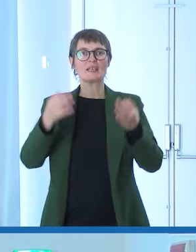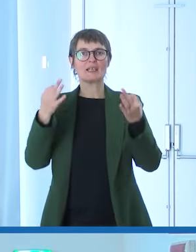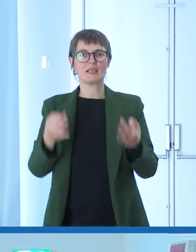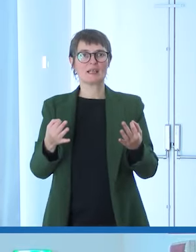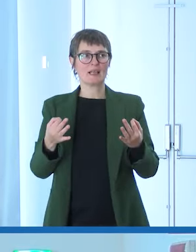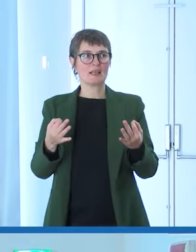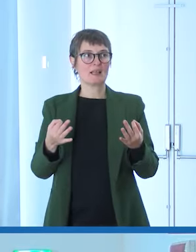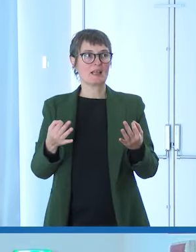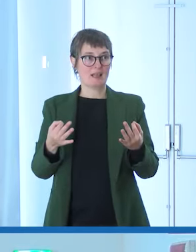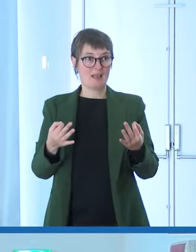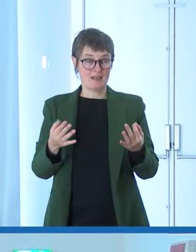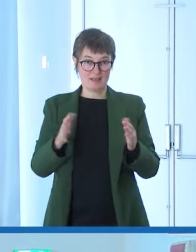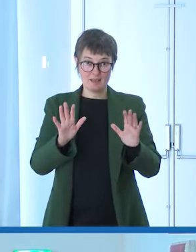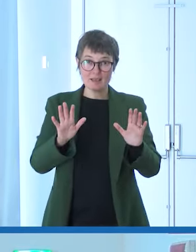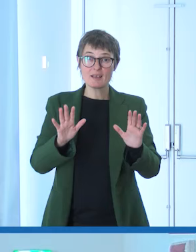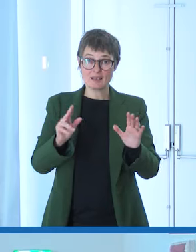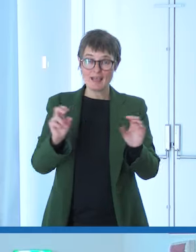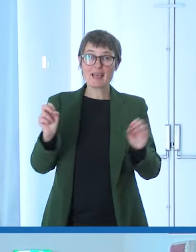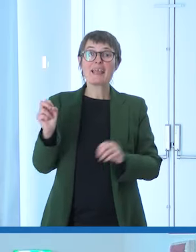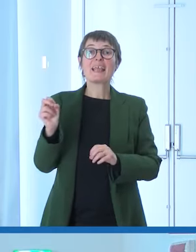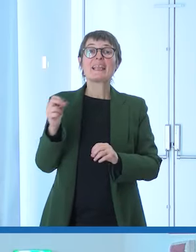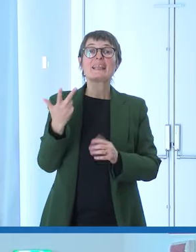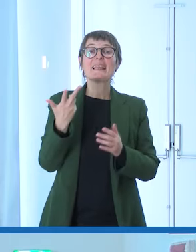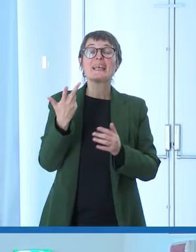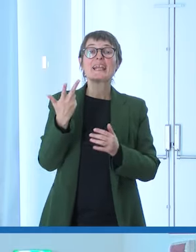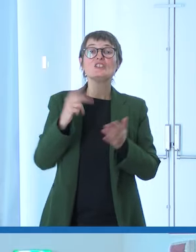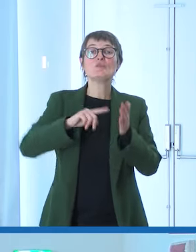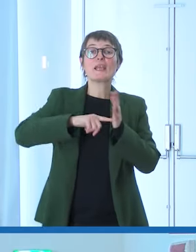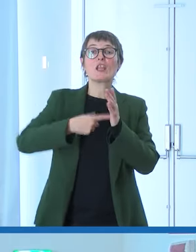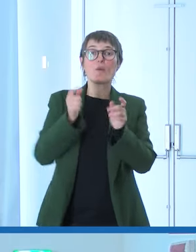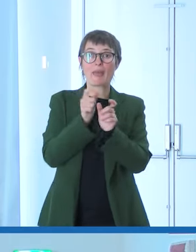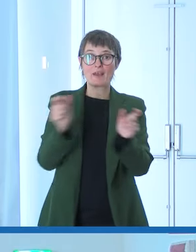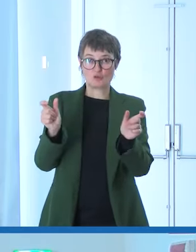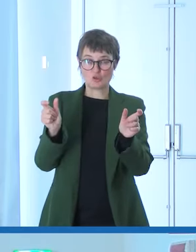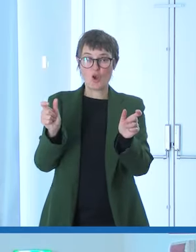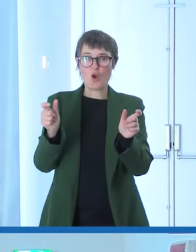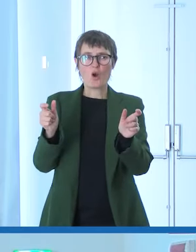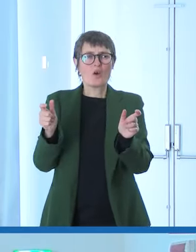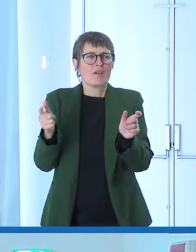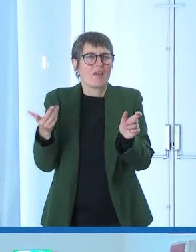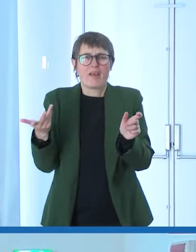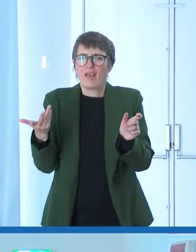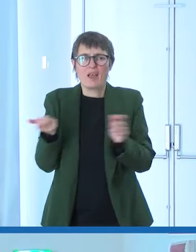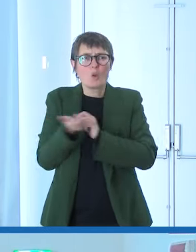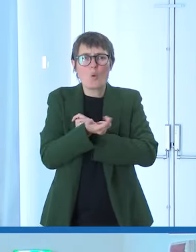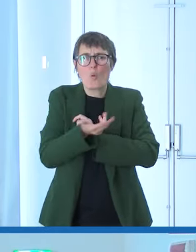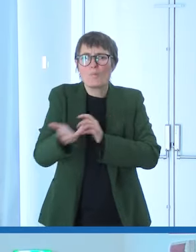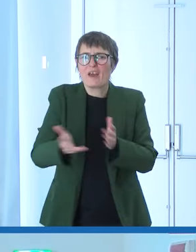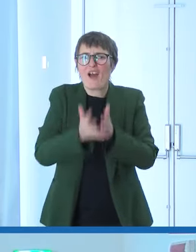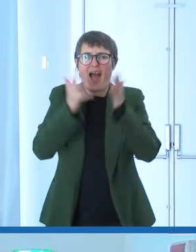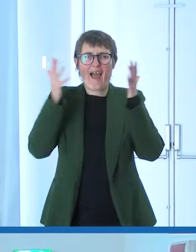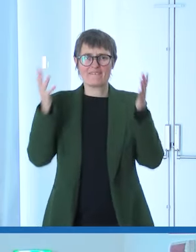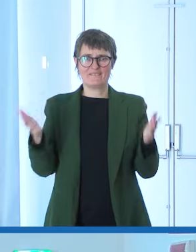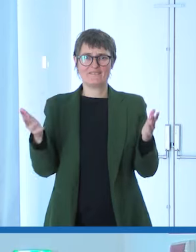è un numero gigantesco. Se poi insieme a questo ci mettiamo le loro famiglie, la rete